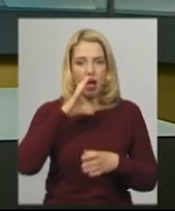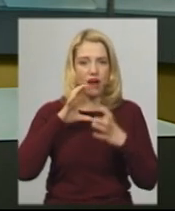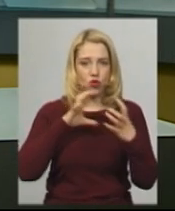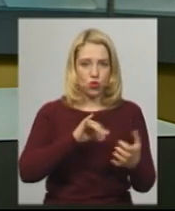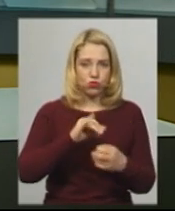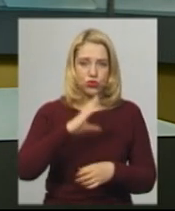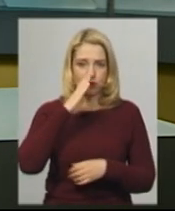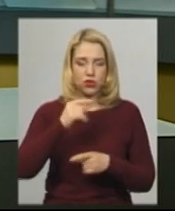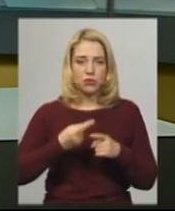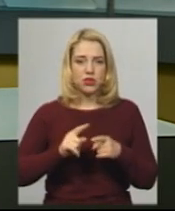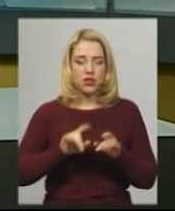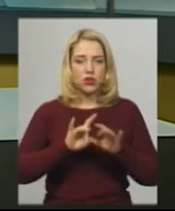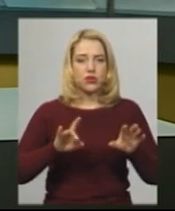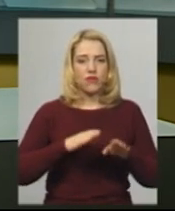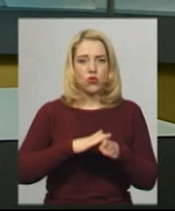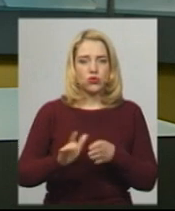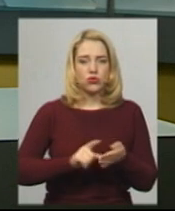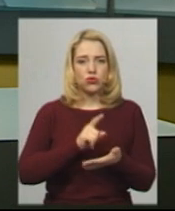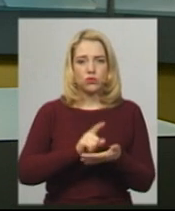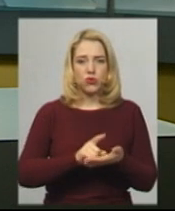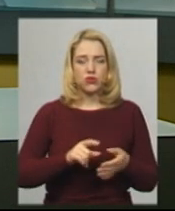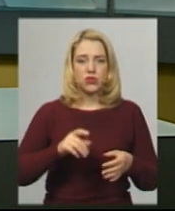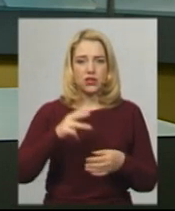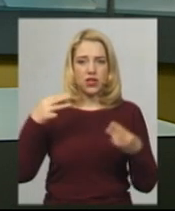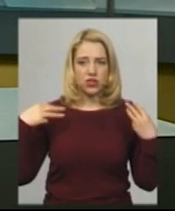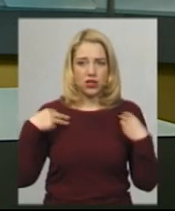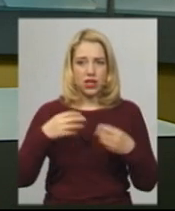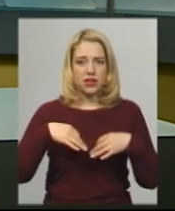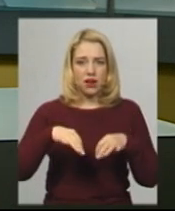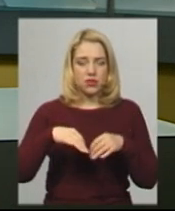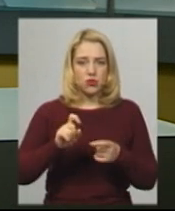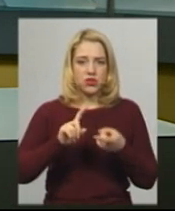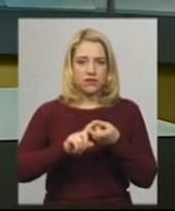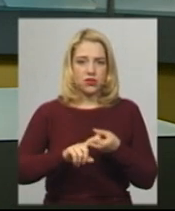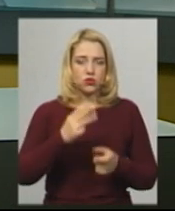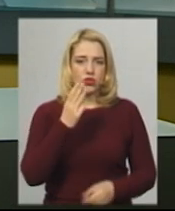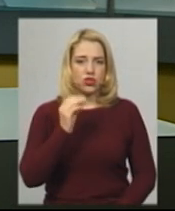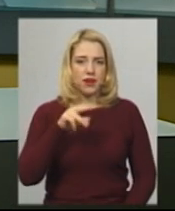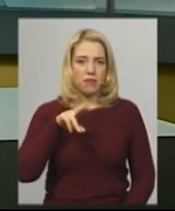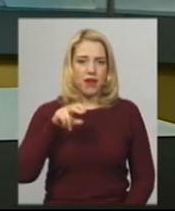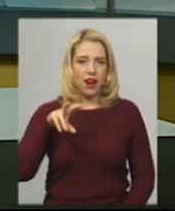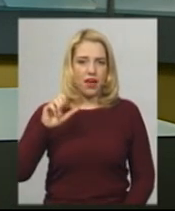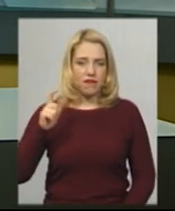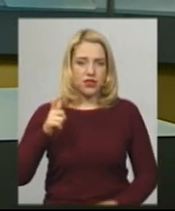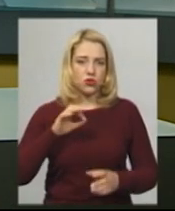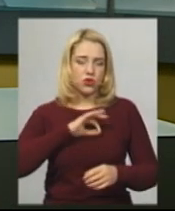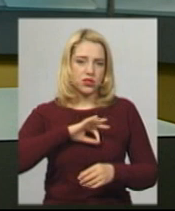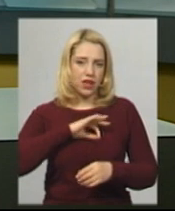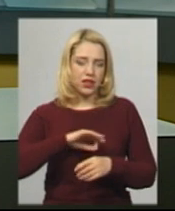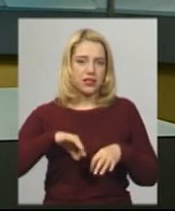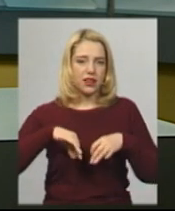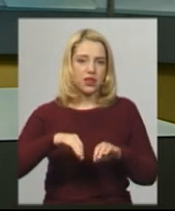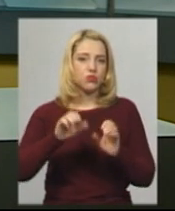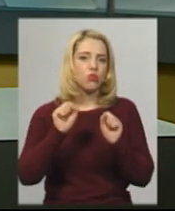Суспільному сказав виконуючий обов'язки начальника управління транспорту та зв'язку Сергій Шепорів. За його словами, скористатись транспортом